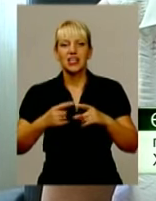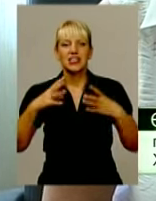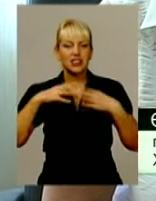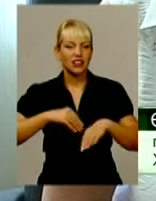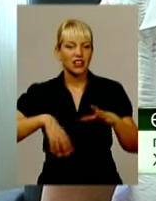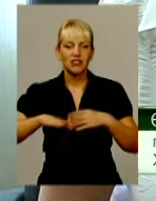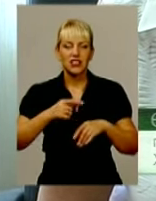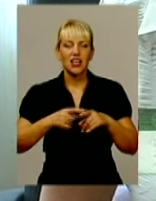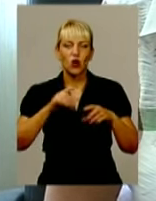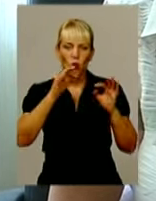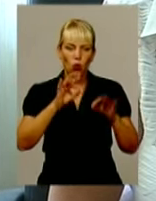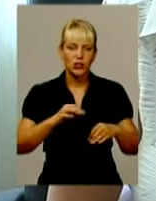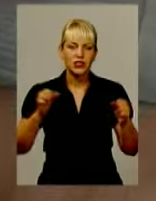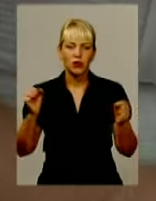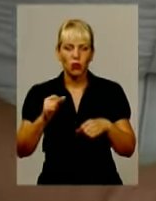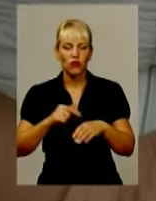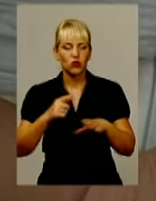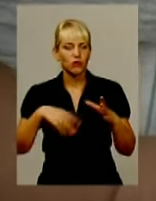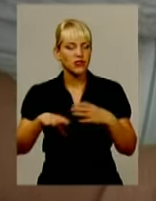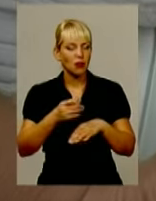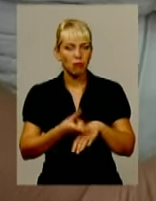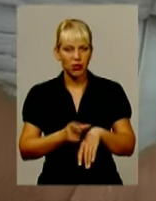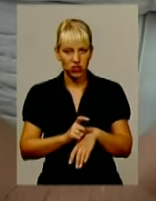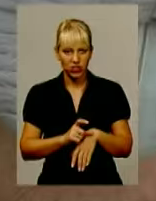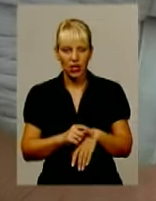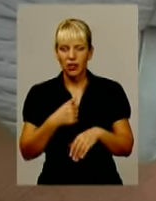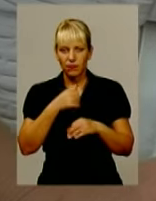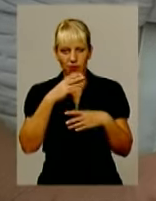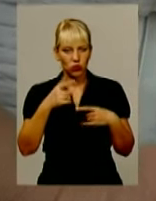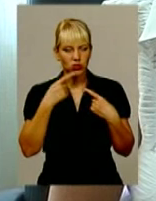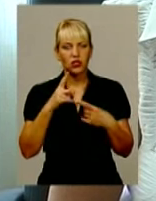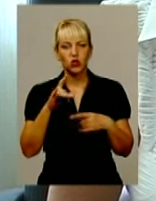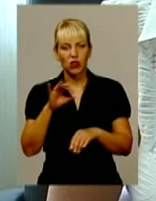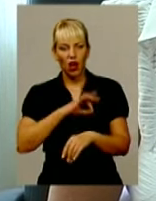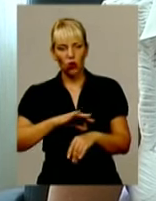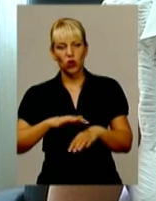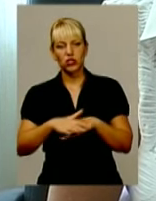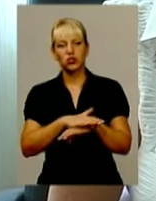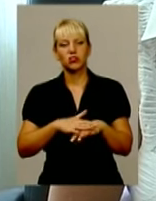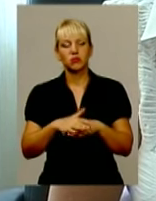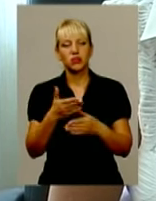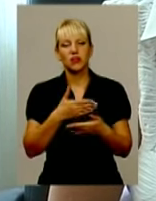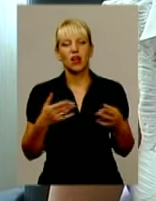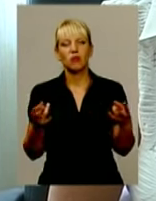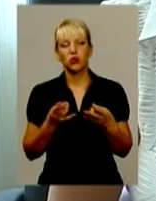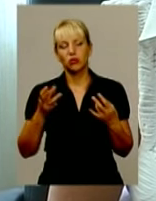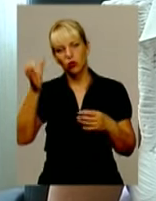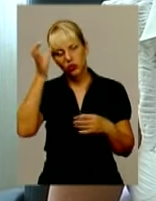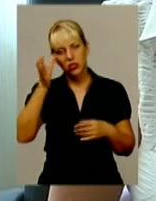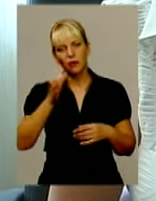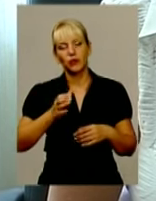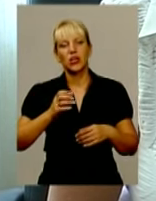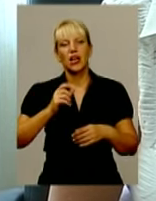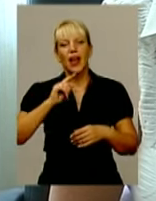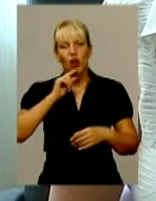більше і більше. Я не можу сказати, що це на користь суспільству і нам. Нам потрібні розумні економічні